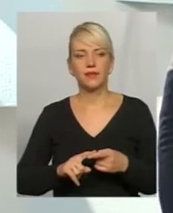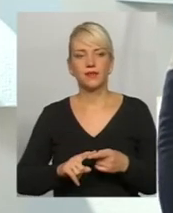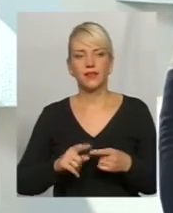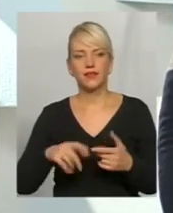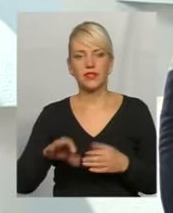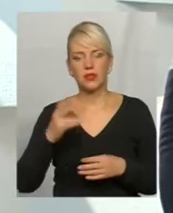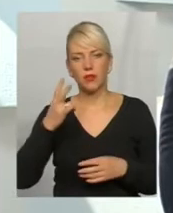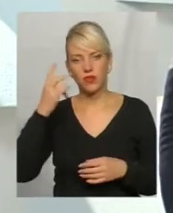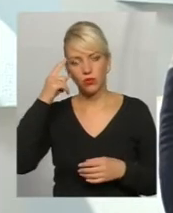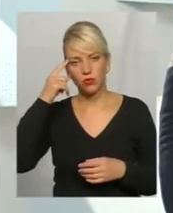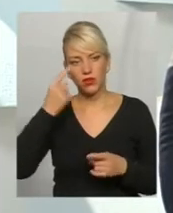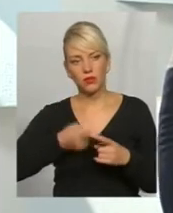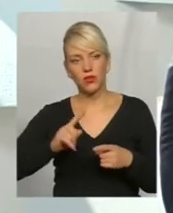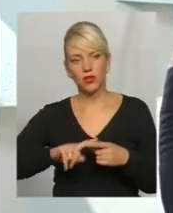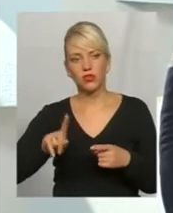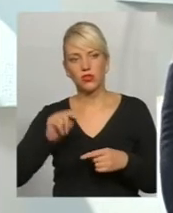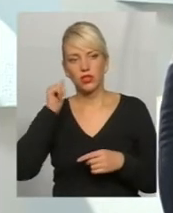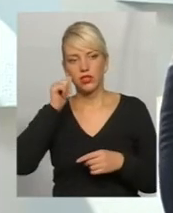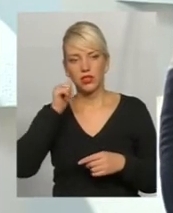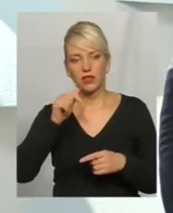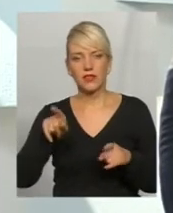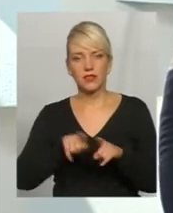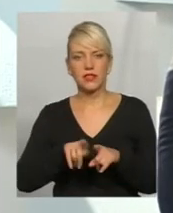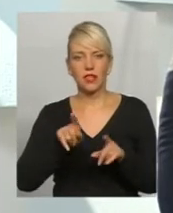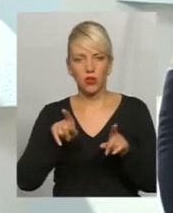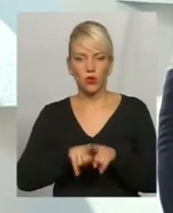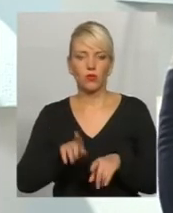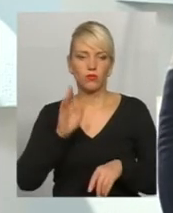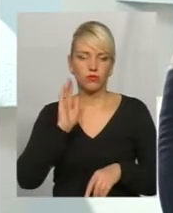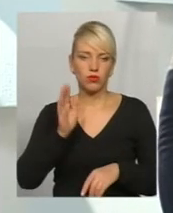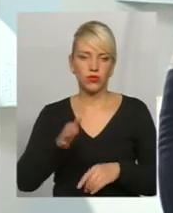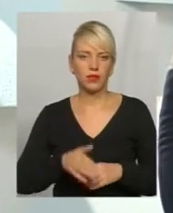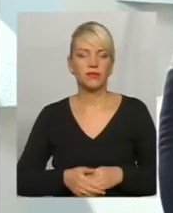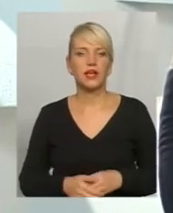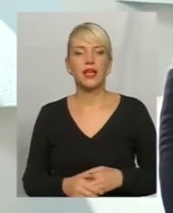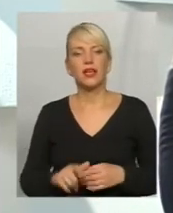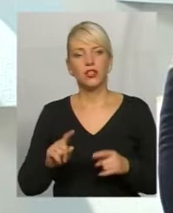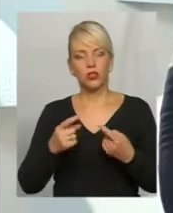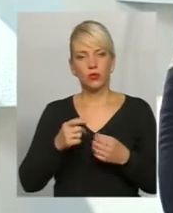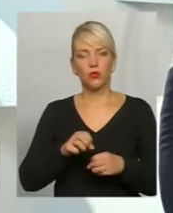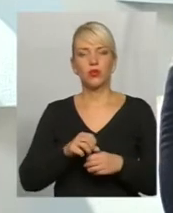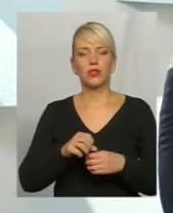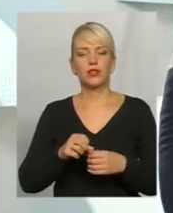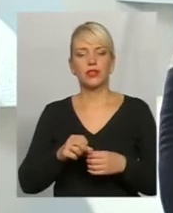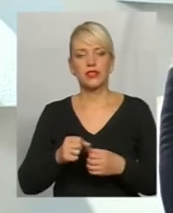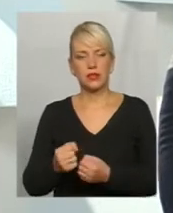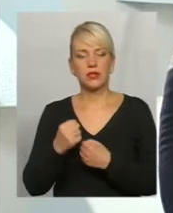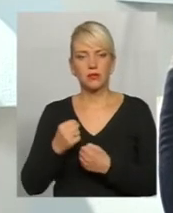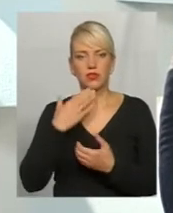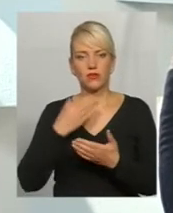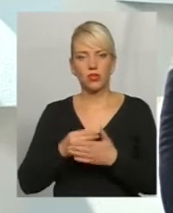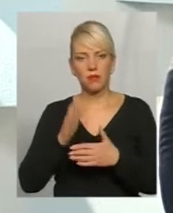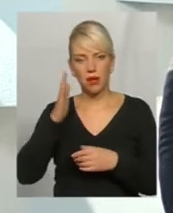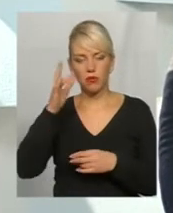повинні думати про те, що завтра все равно буде. Тому обезпечити своє майбутнє потрібно.